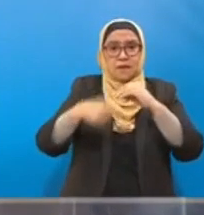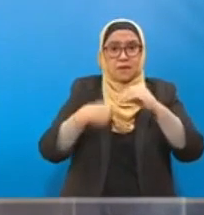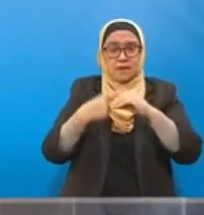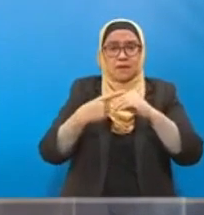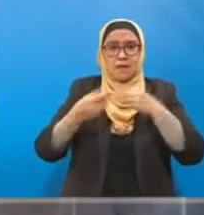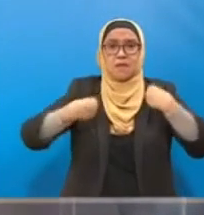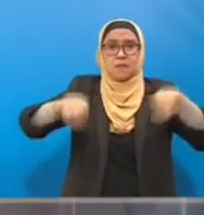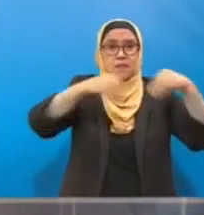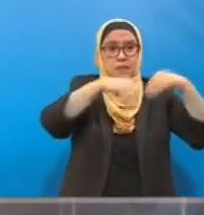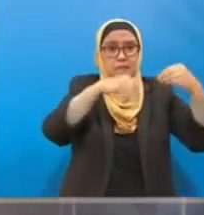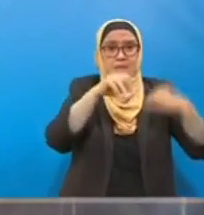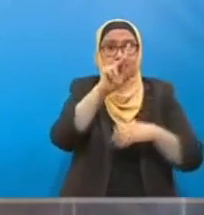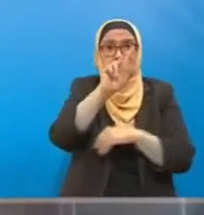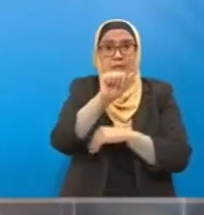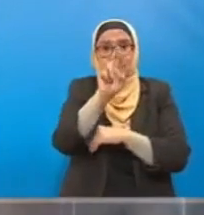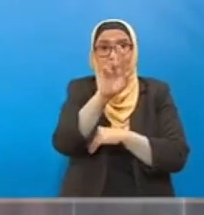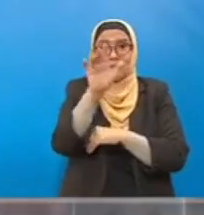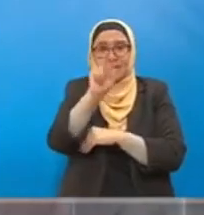daripada Menteri. Terima kasih.